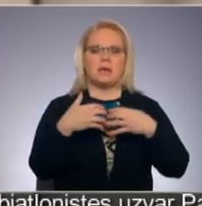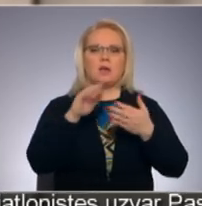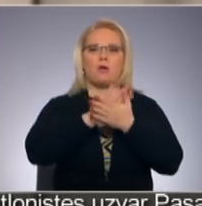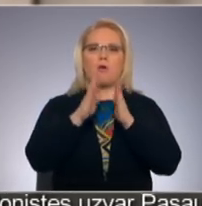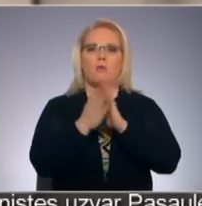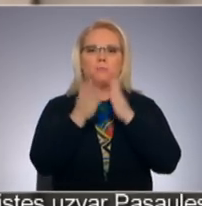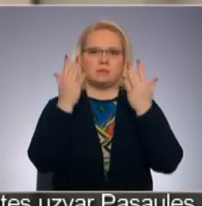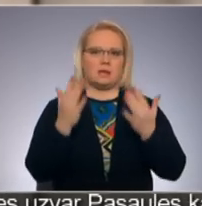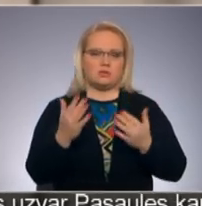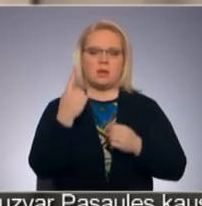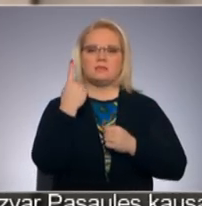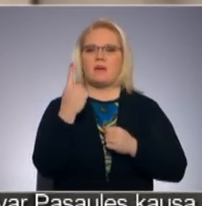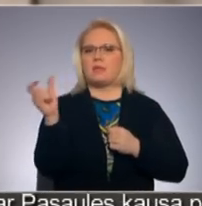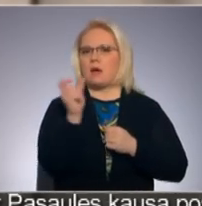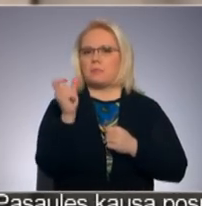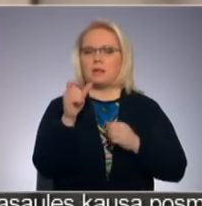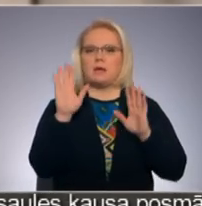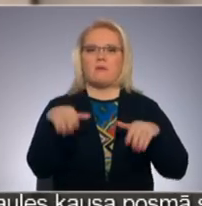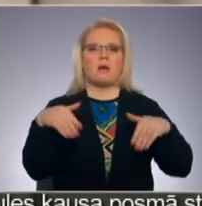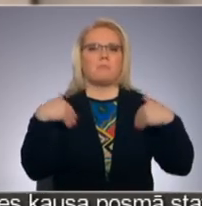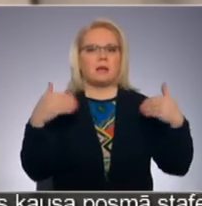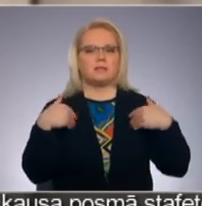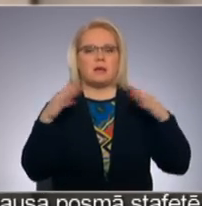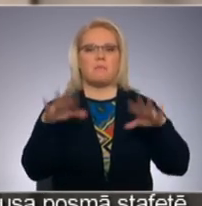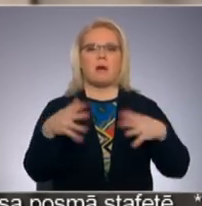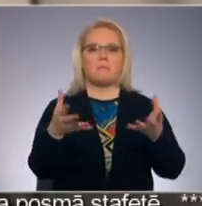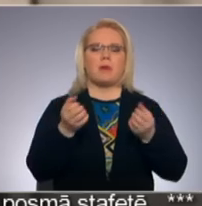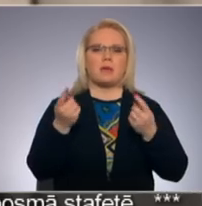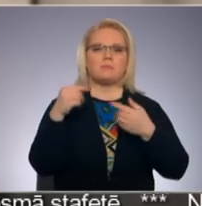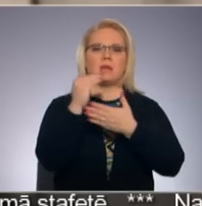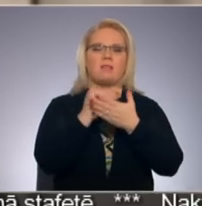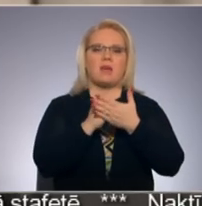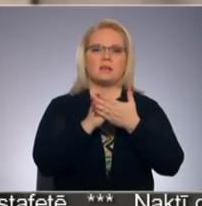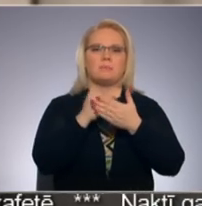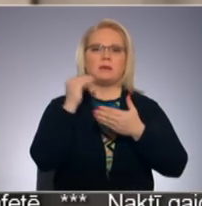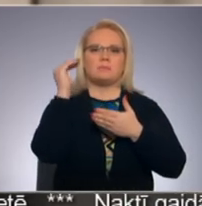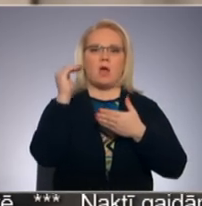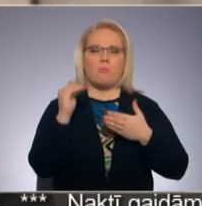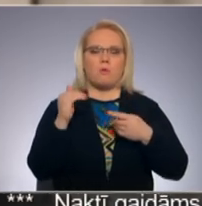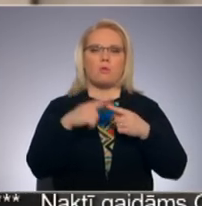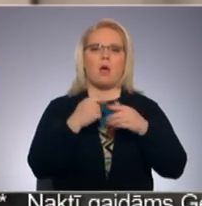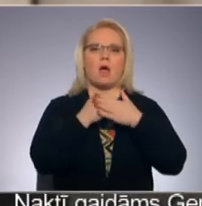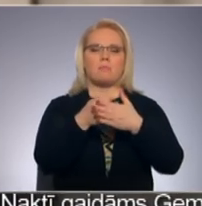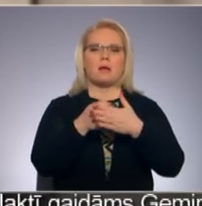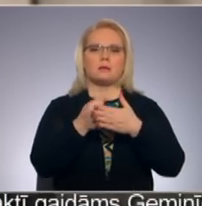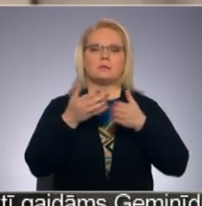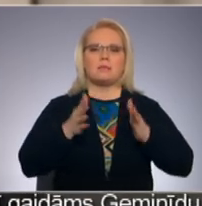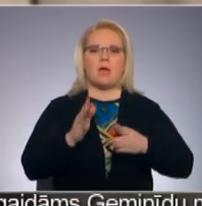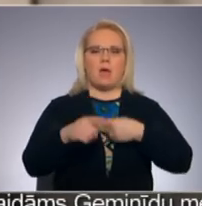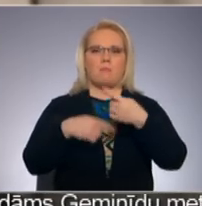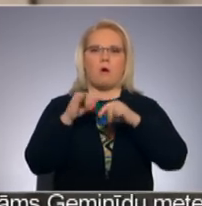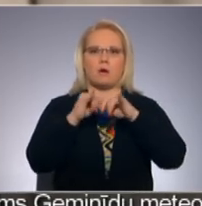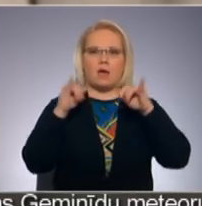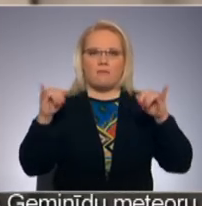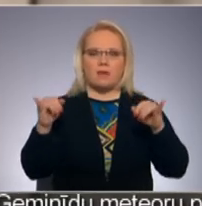rezultāts, kur vienā brīdī varam priecāties par pieņemas apresmes preambulu, atbalsta demogrāfijai, Nacionālajai